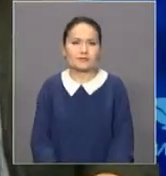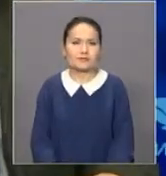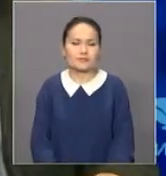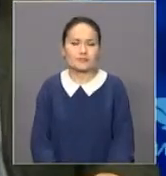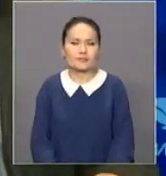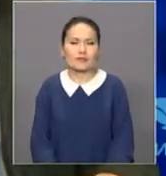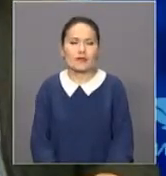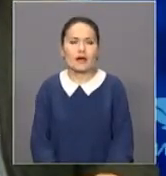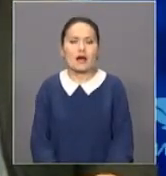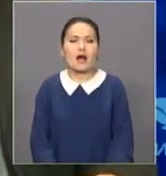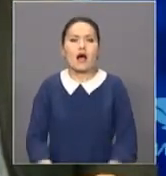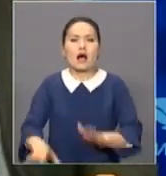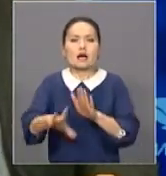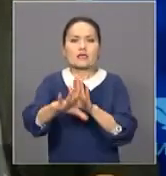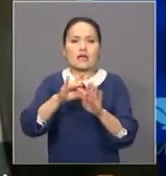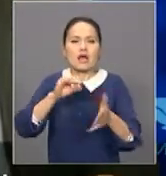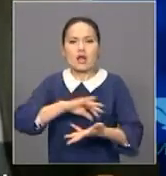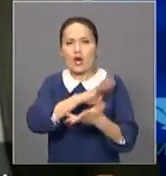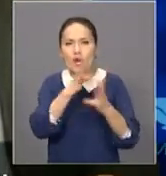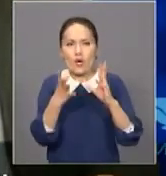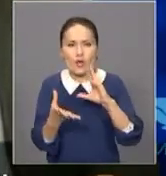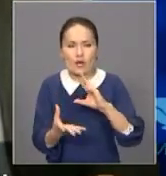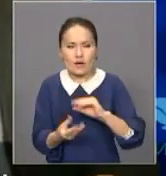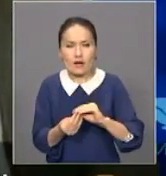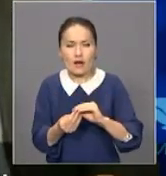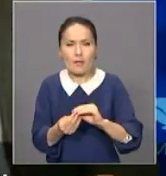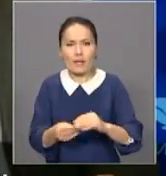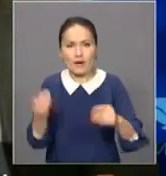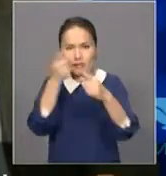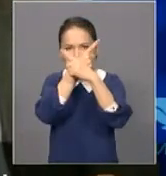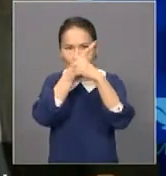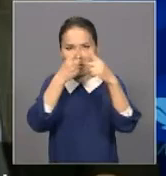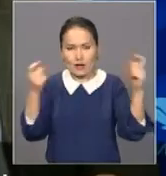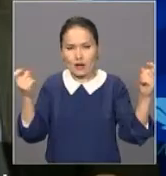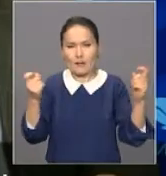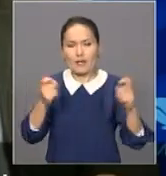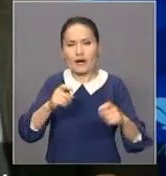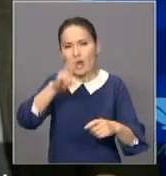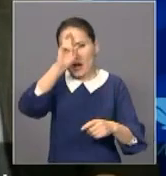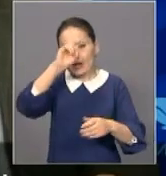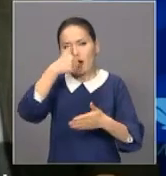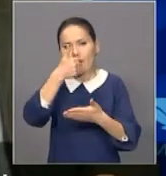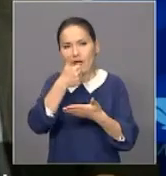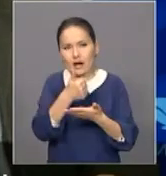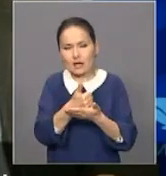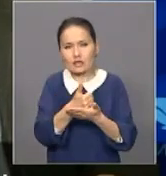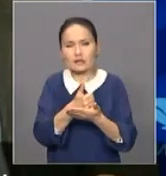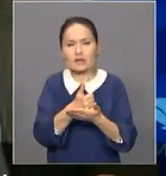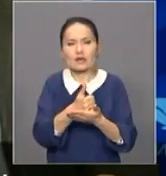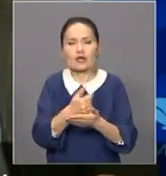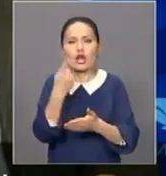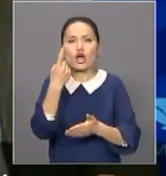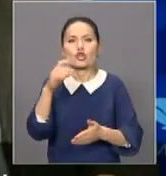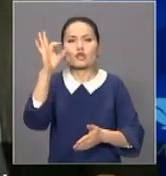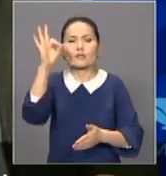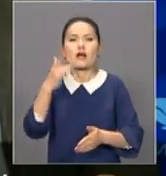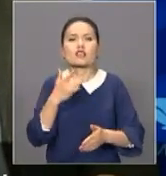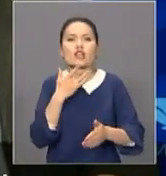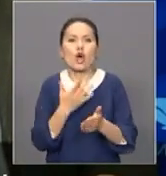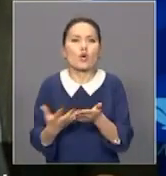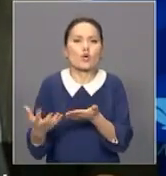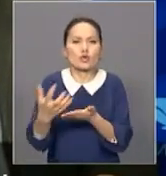Сайлау ғордынсы бойынша кетірілген мәліметтер Нұрсултан Назарбаевтың баршы қазақстандықтардың қолдауына еболғанын көрсетті.